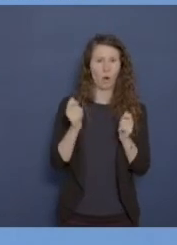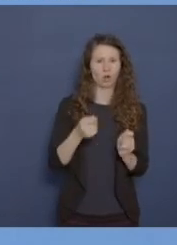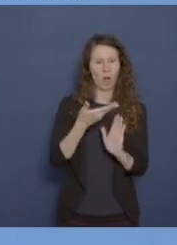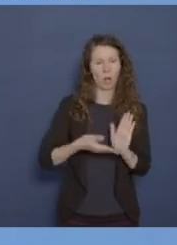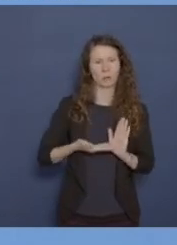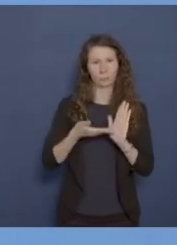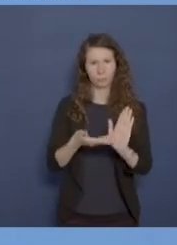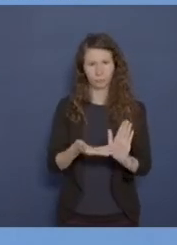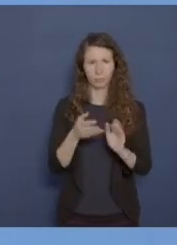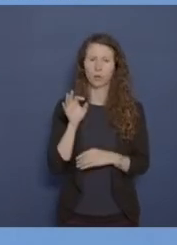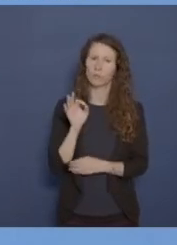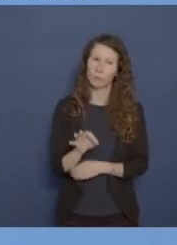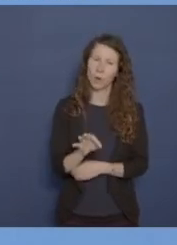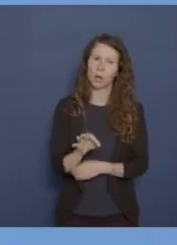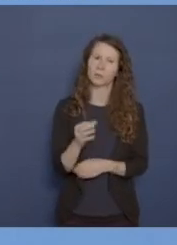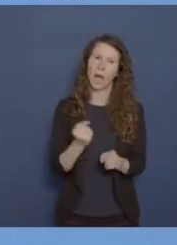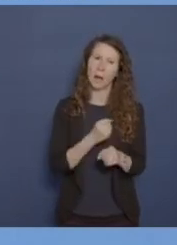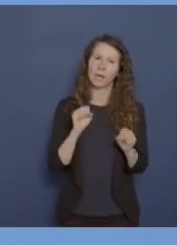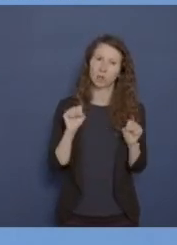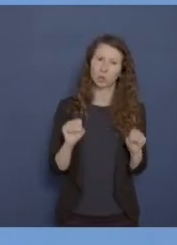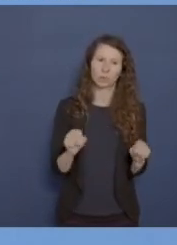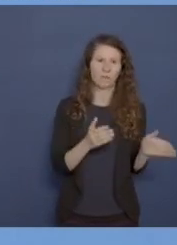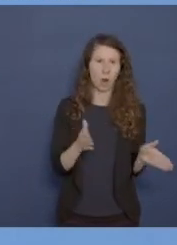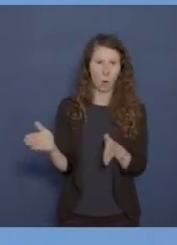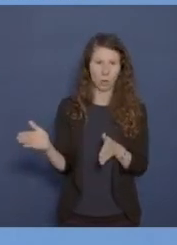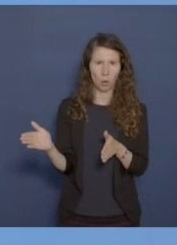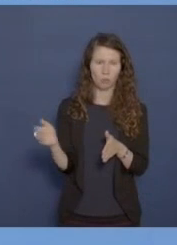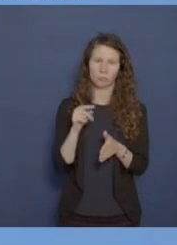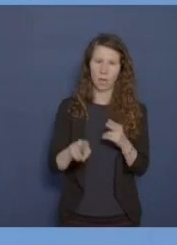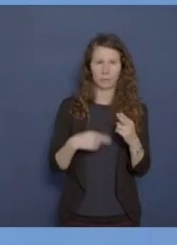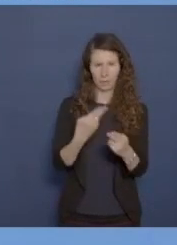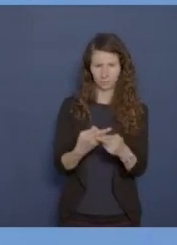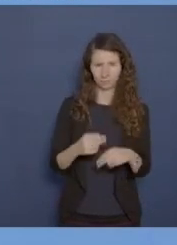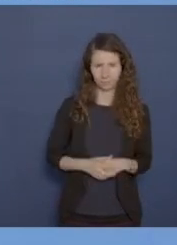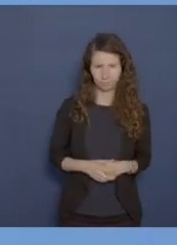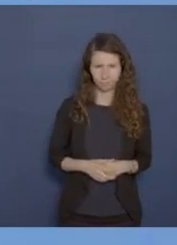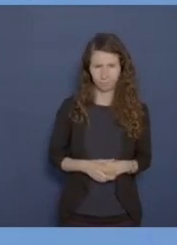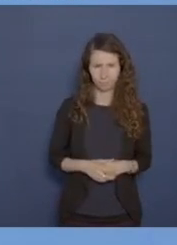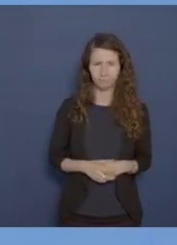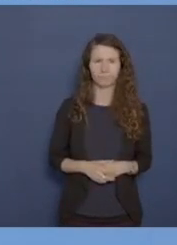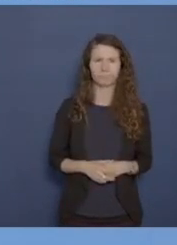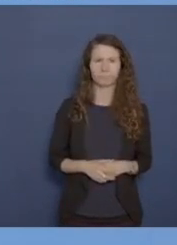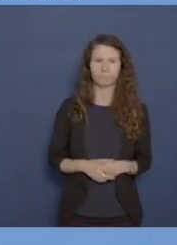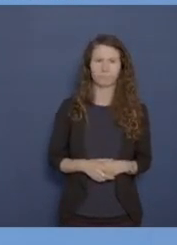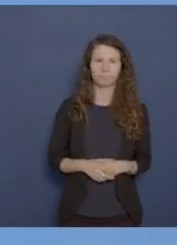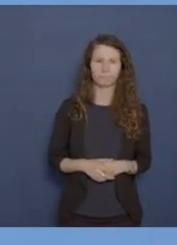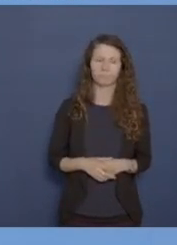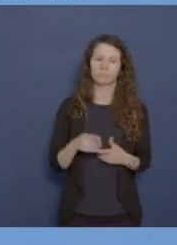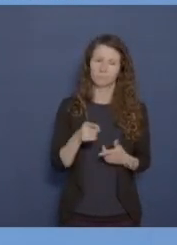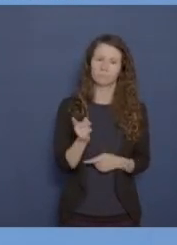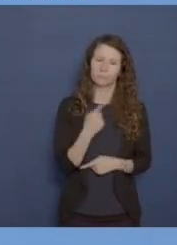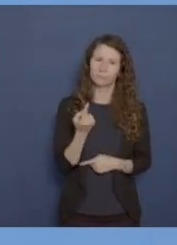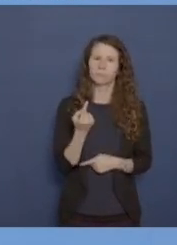um die Arbeitsschutzverordnung anzupassen und entsprechend zu verlängern.